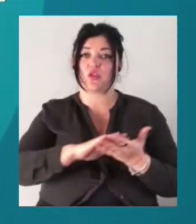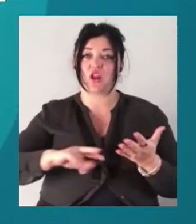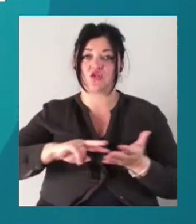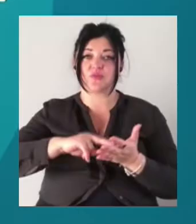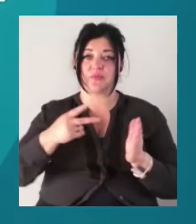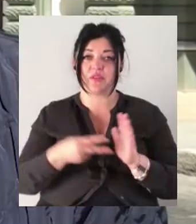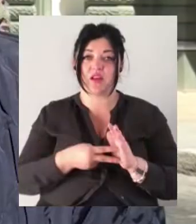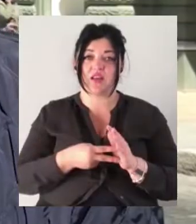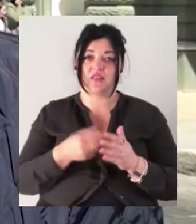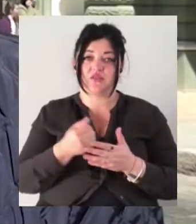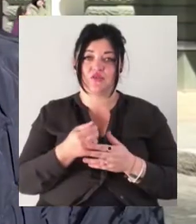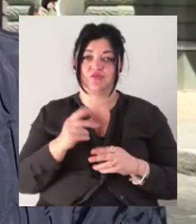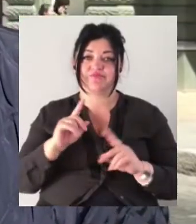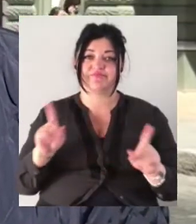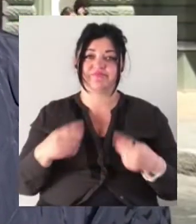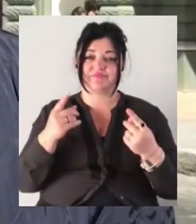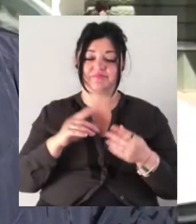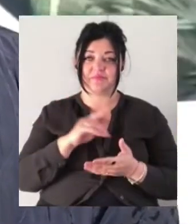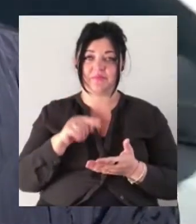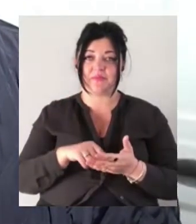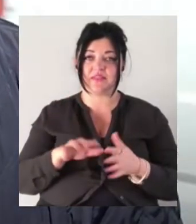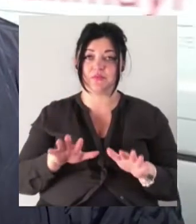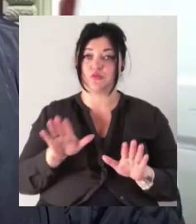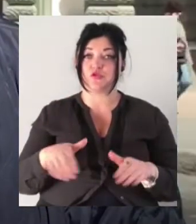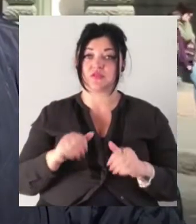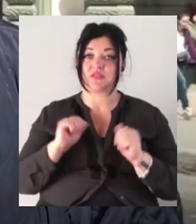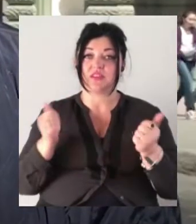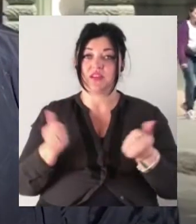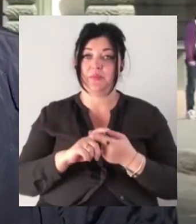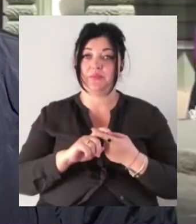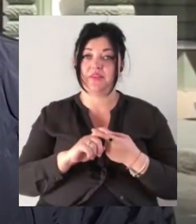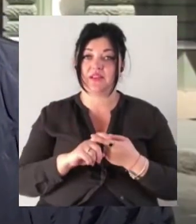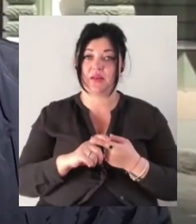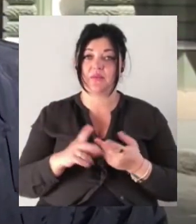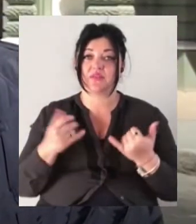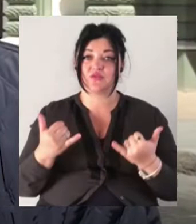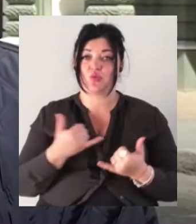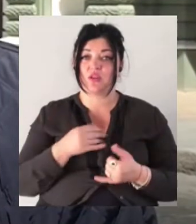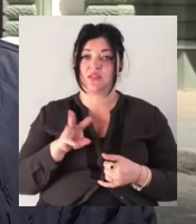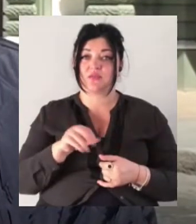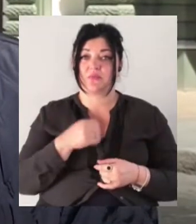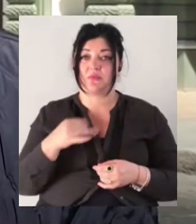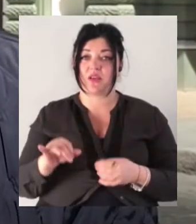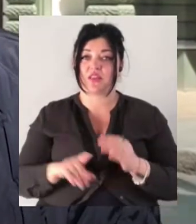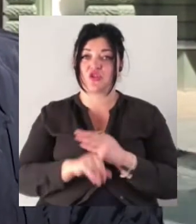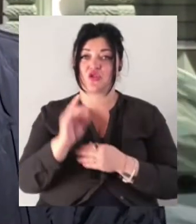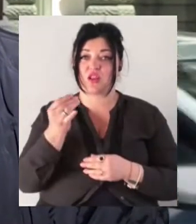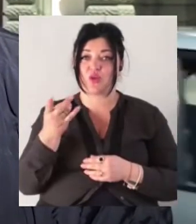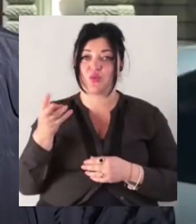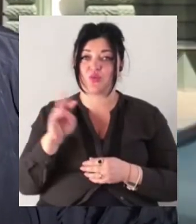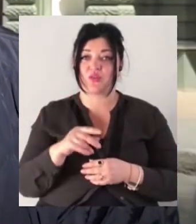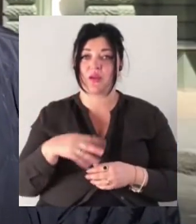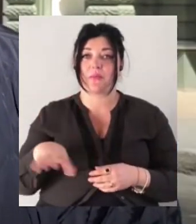озеленення міста. Після цвітіння весеннього, це буде май, на початку іюня ми